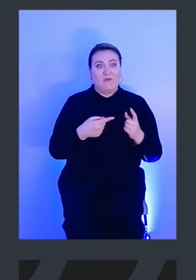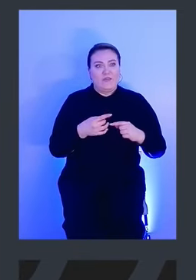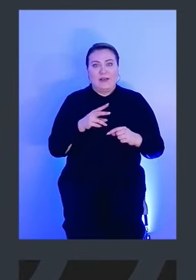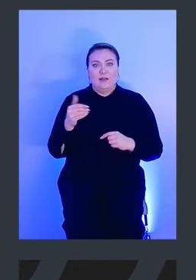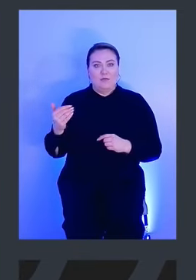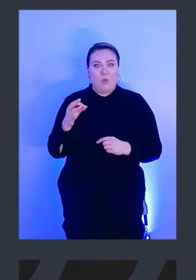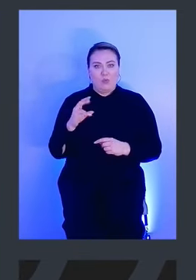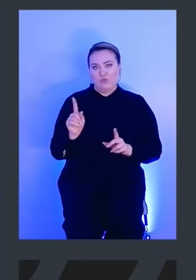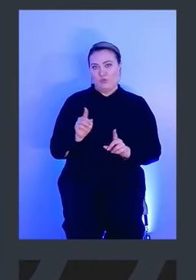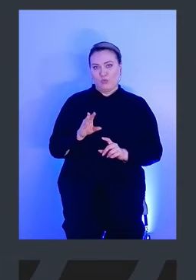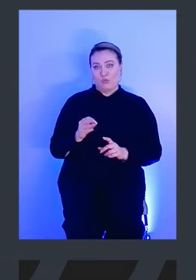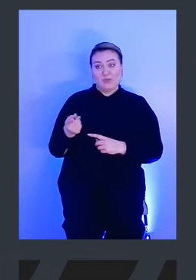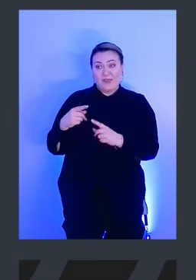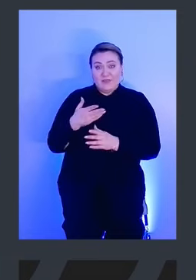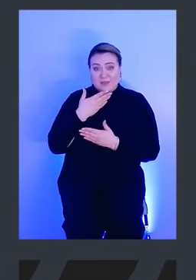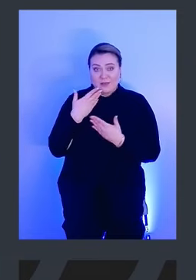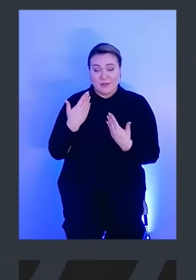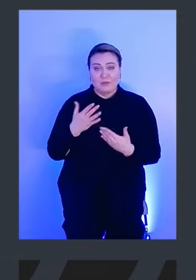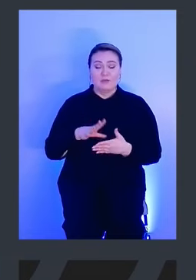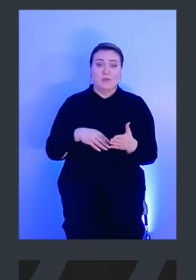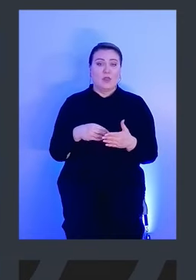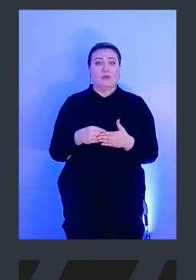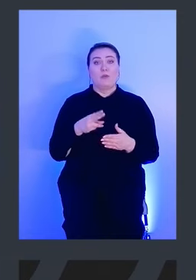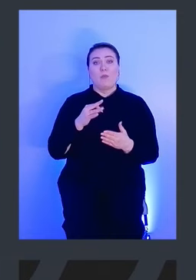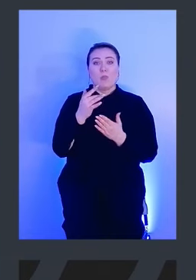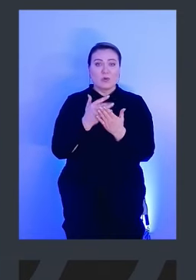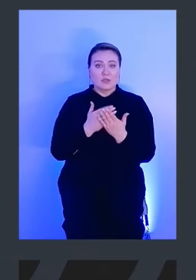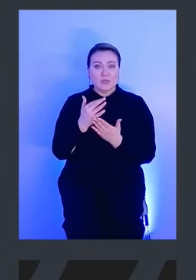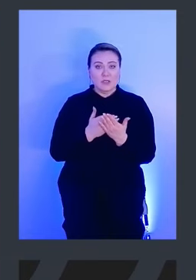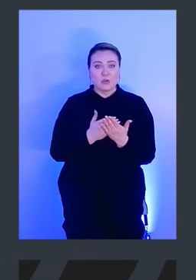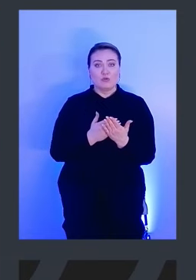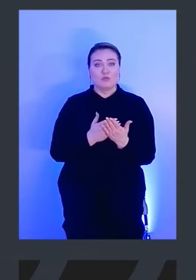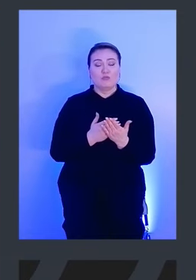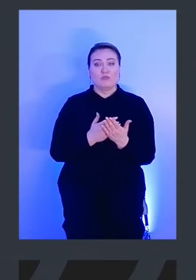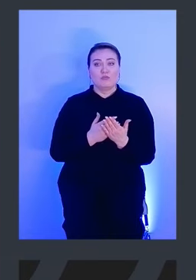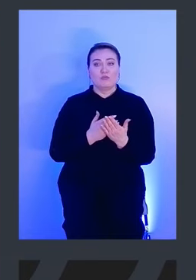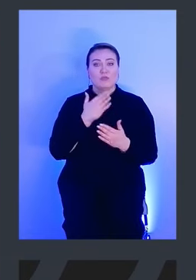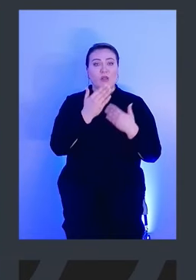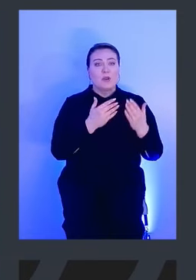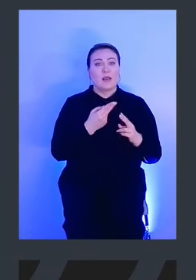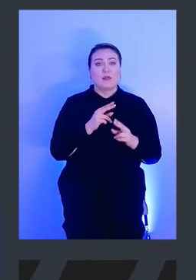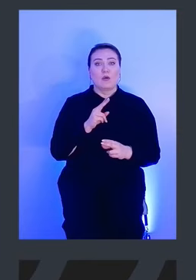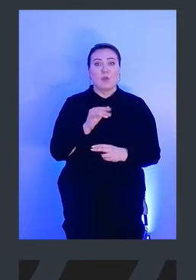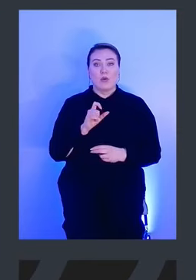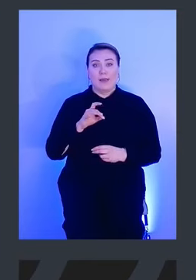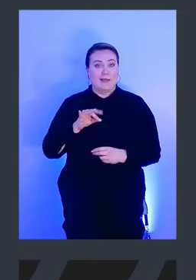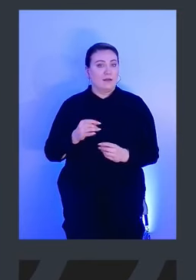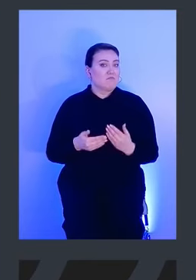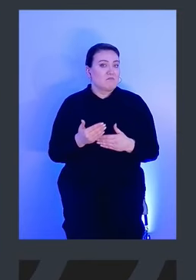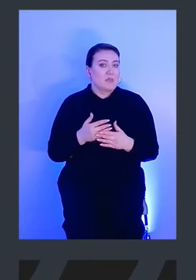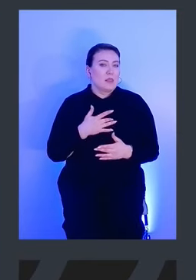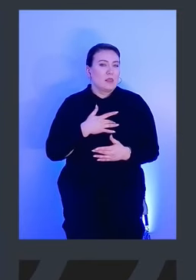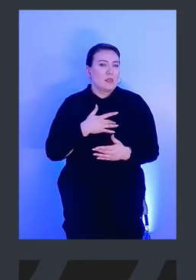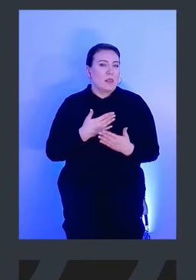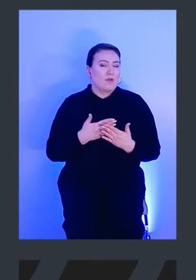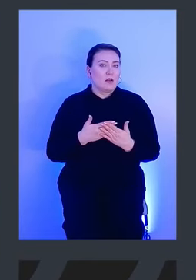что-то. Ну, если не возвращает, а оно по расписанию запрашивается, эти квери, то, наверное,